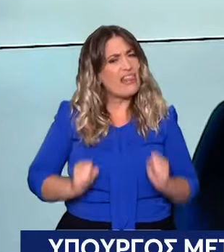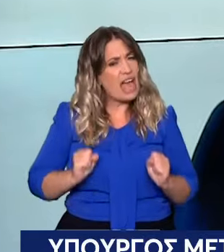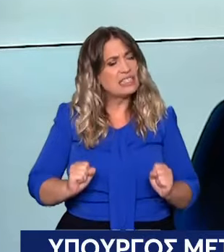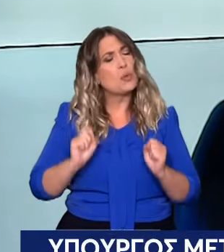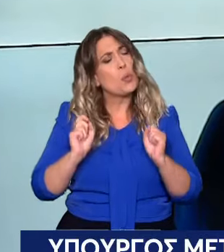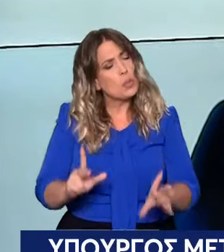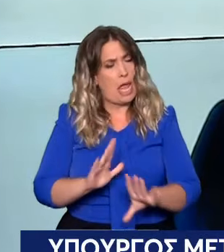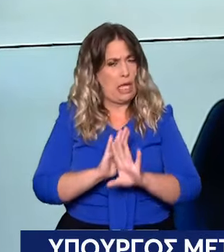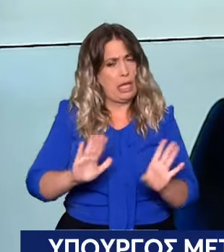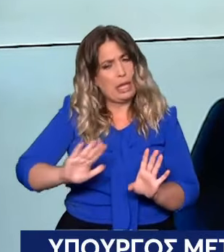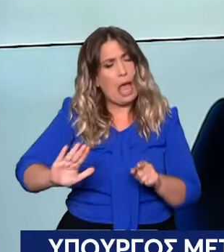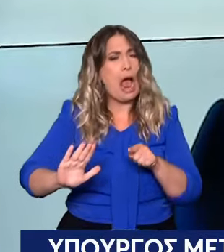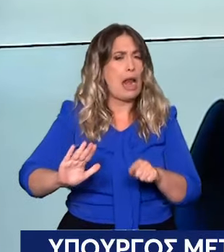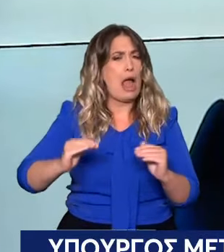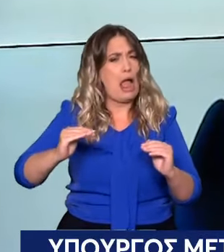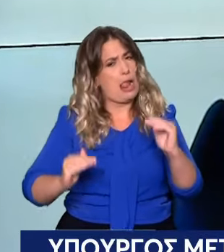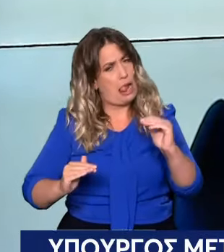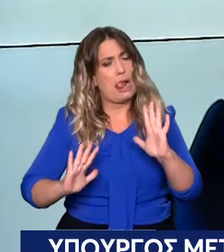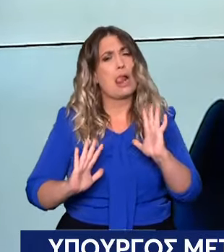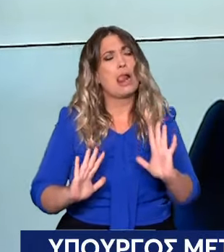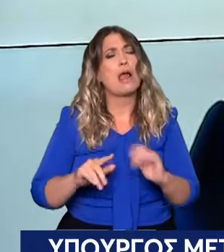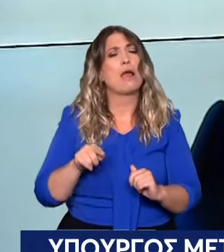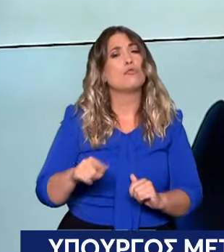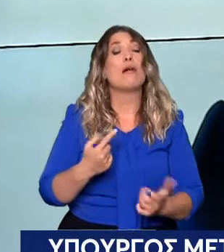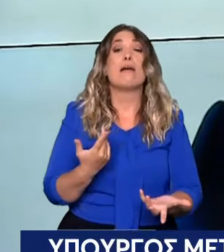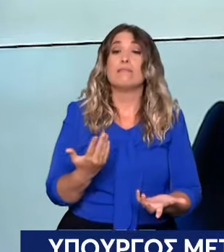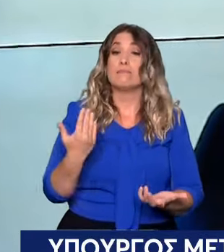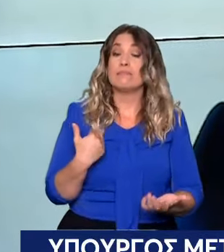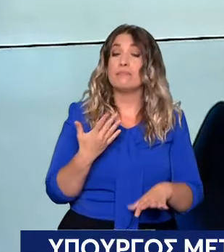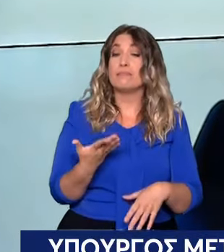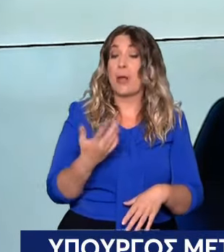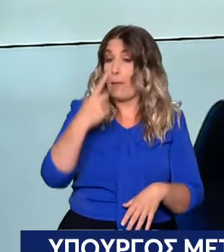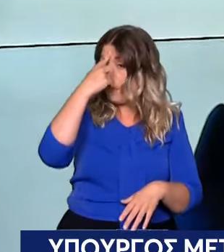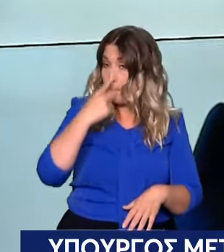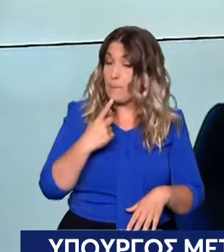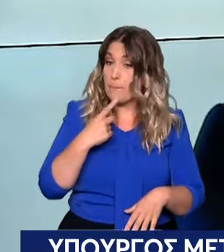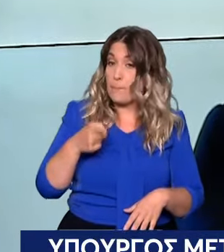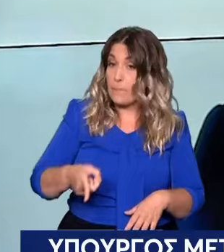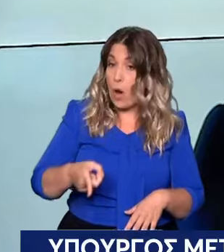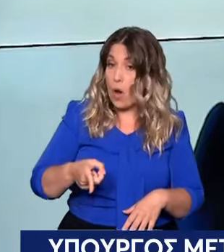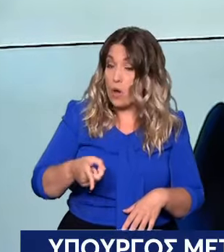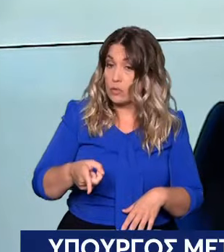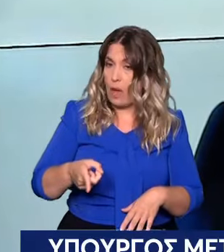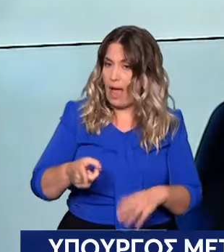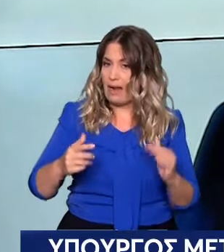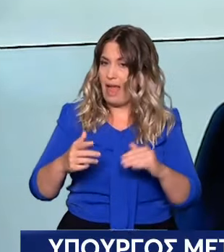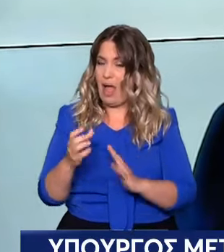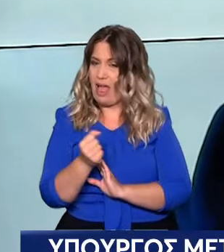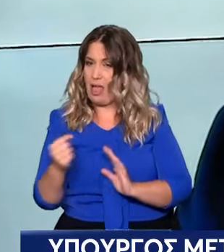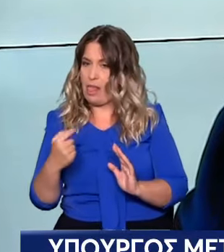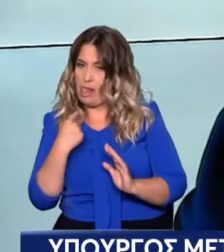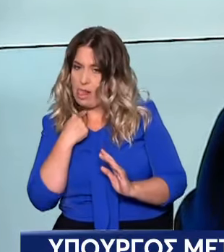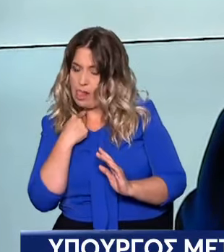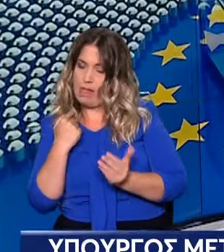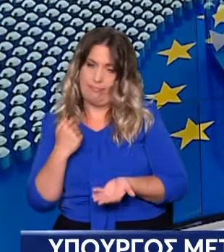ακροδεξιά υπέστη δινήττα όπως στην Πορτογαλία, που έχασε τη μισή της δύναμη ή στην Σουηδία. Προφανώς η Μελώνη